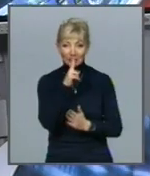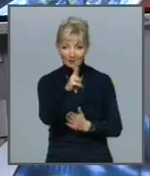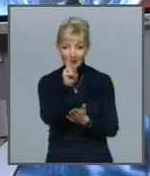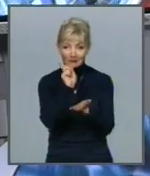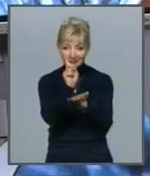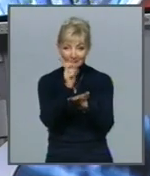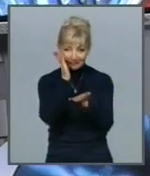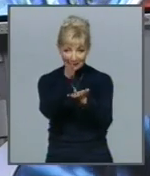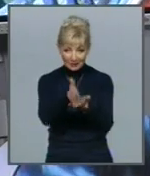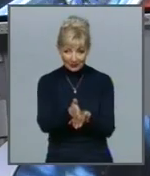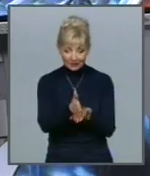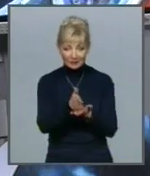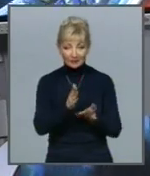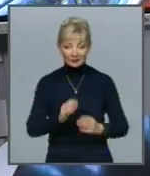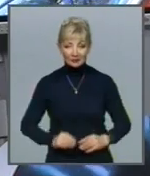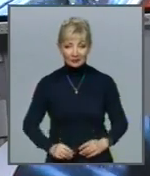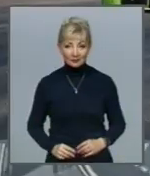у матеріалі Лесі Копилюк